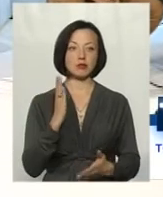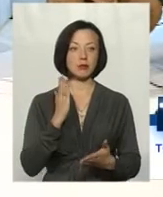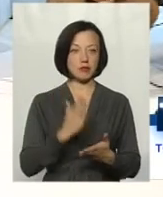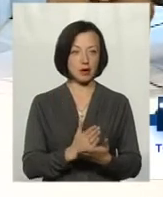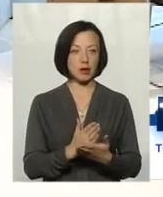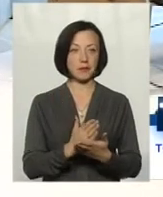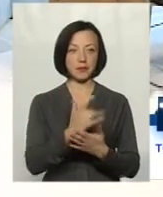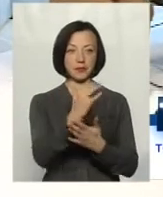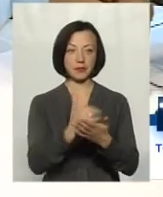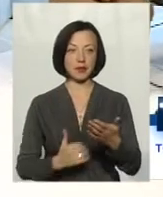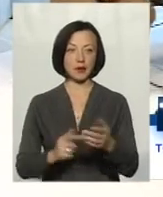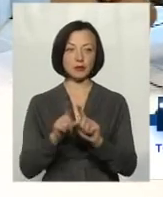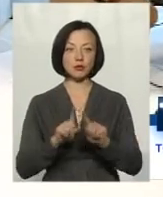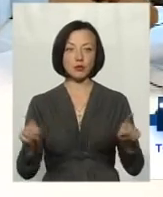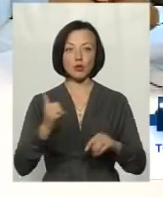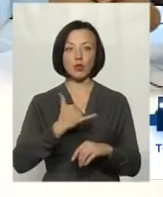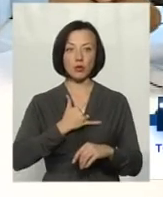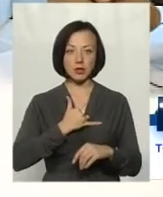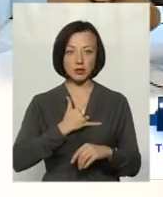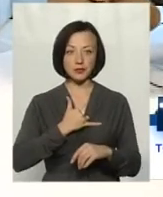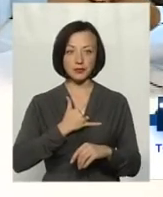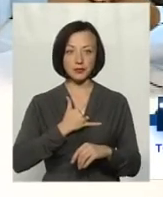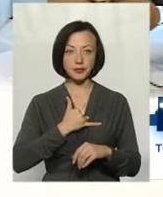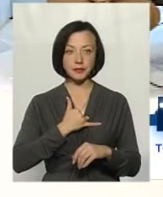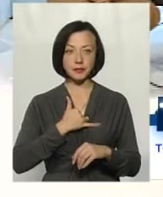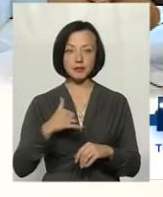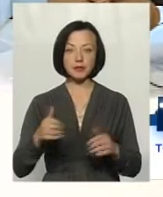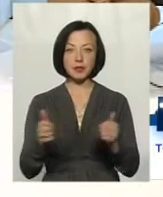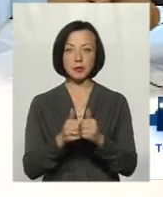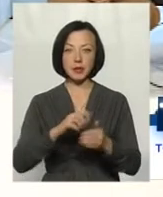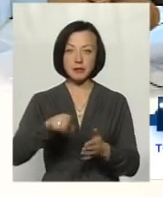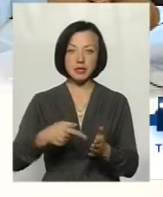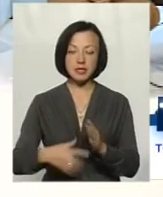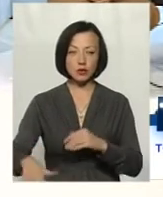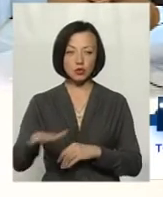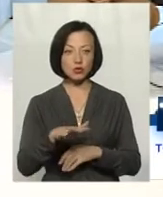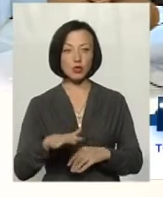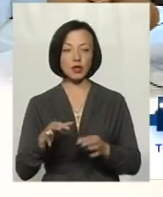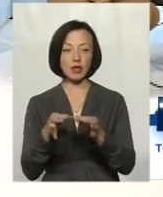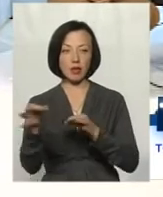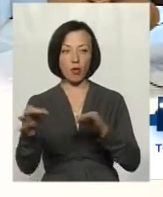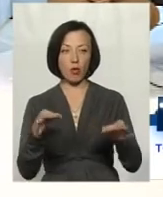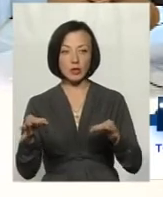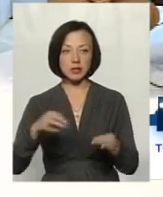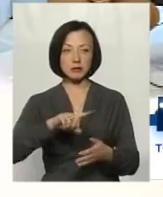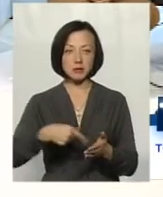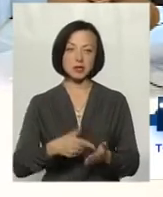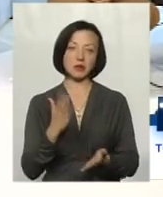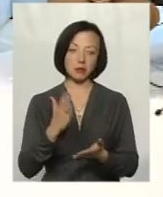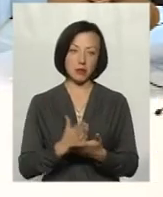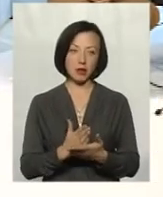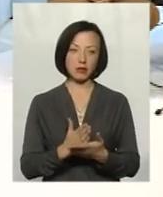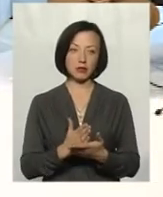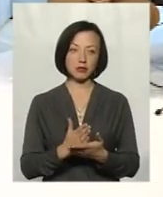Маємо, особливо в наших, і в приміській зоні, і на околицях міста, маємо